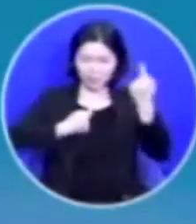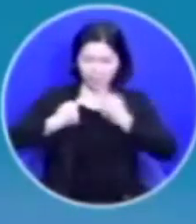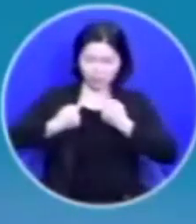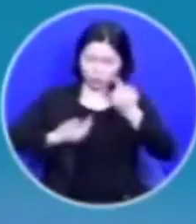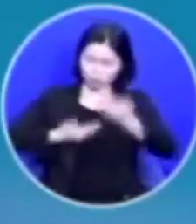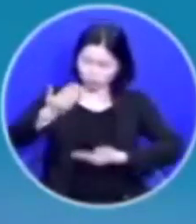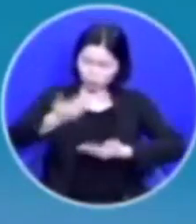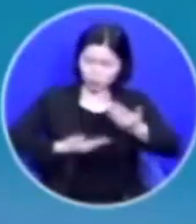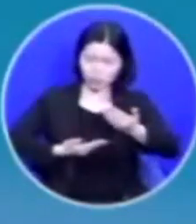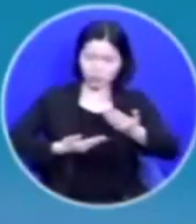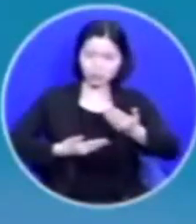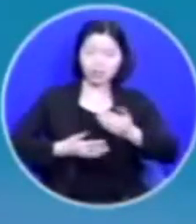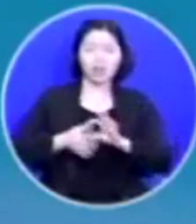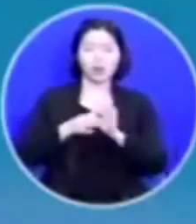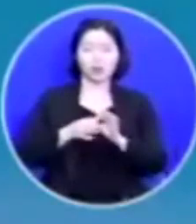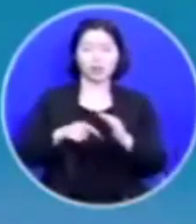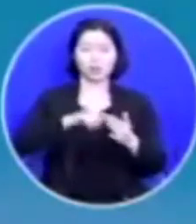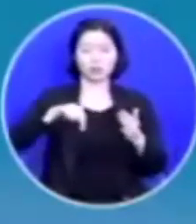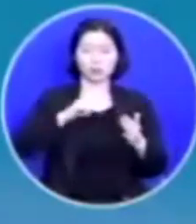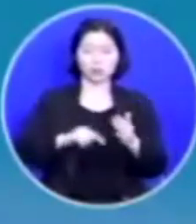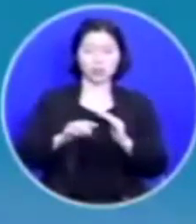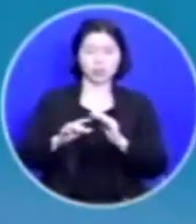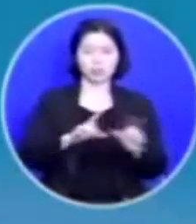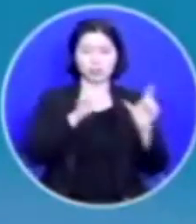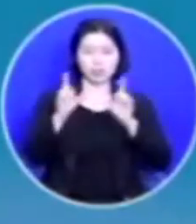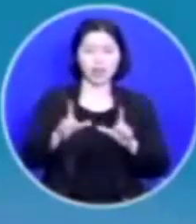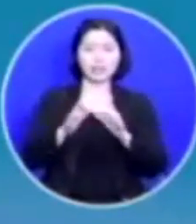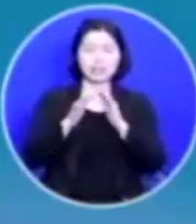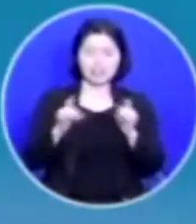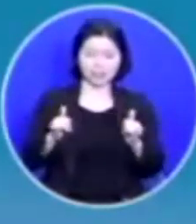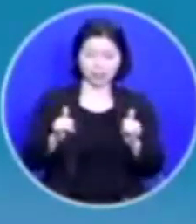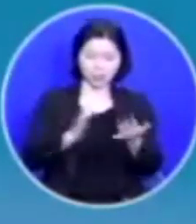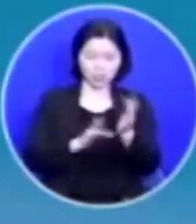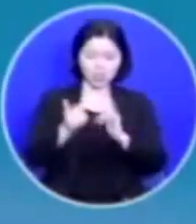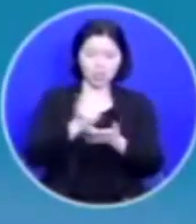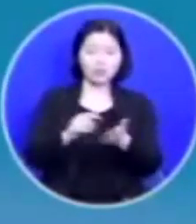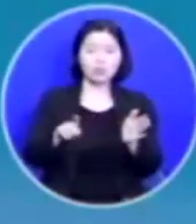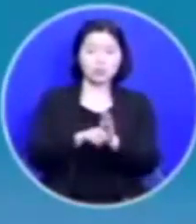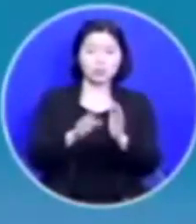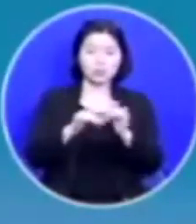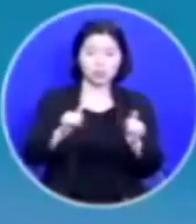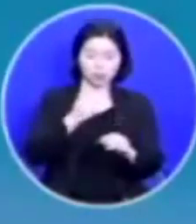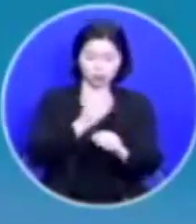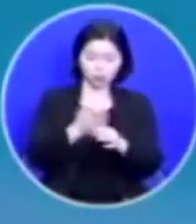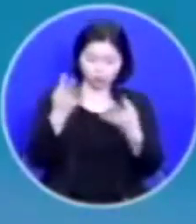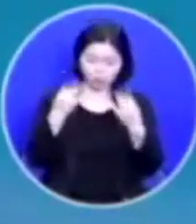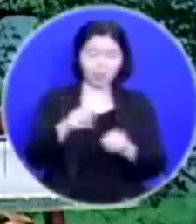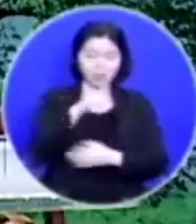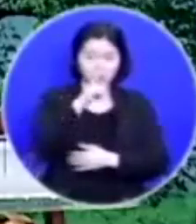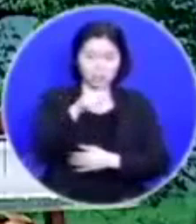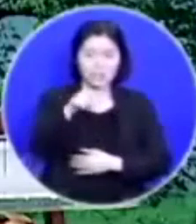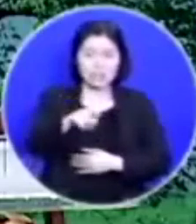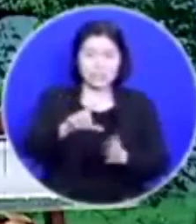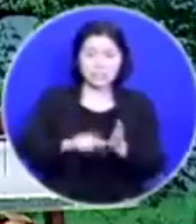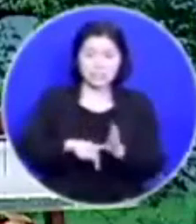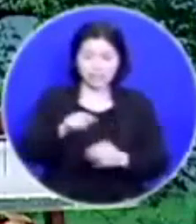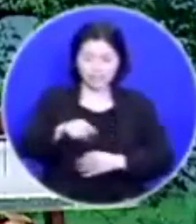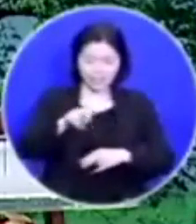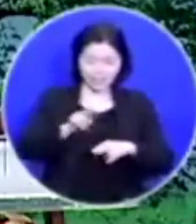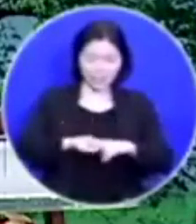속에 사는 사람들이 예수를 믿는 사람들 중에도 상당히 있습니다 오늘 이 시간 이 자리에도